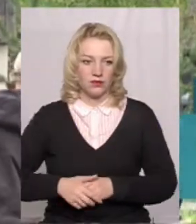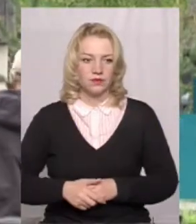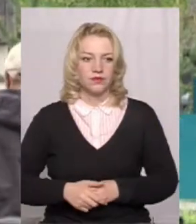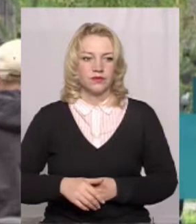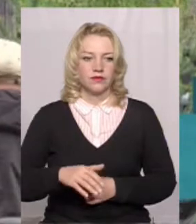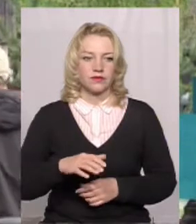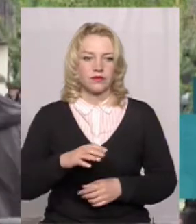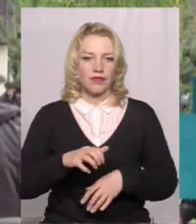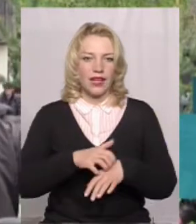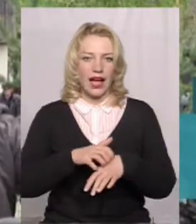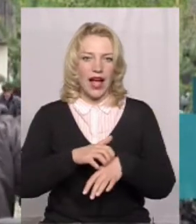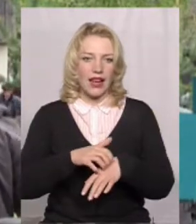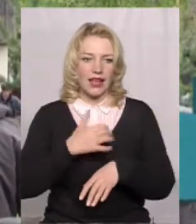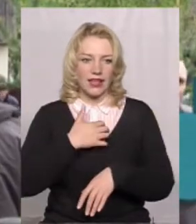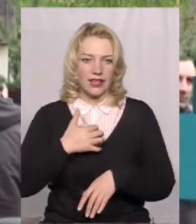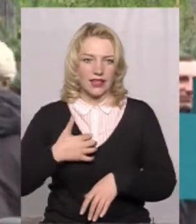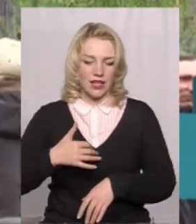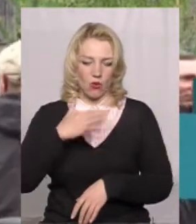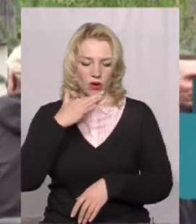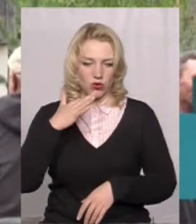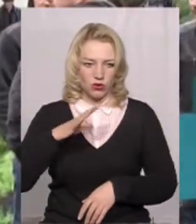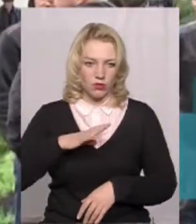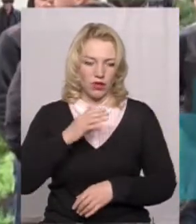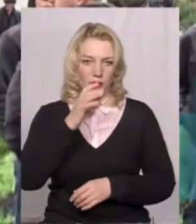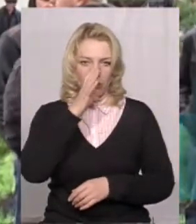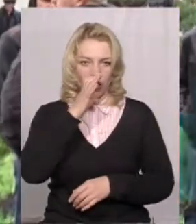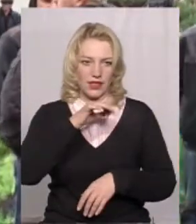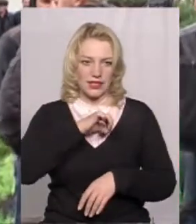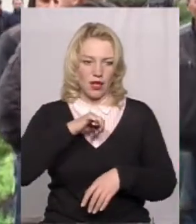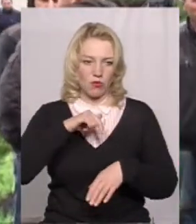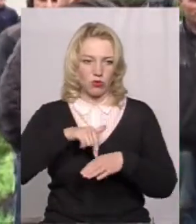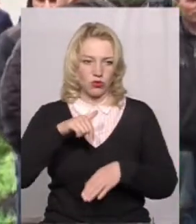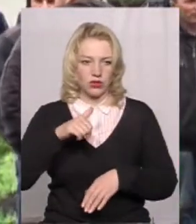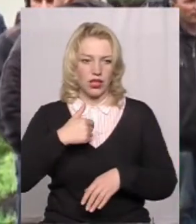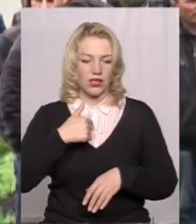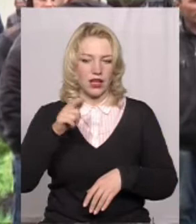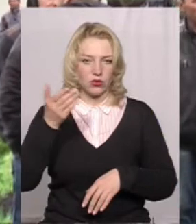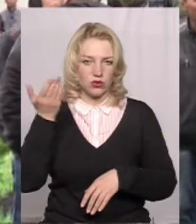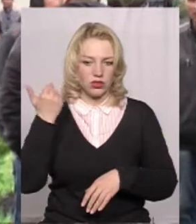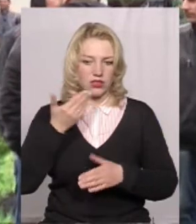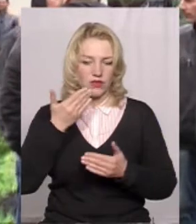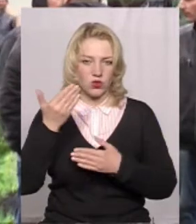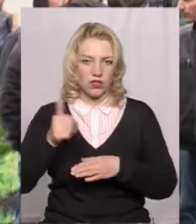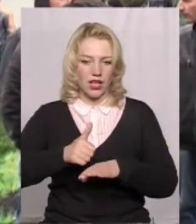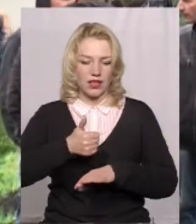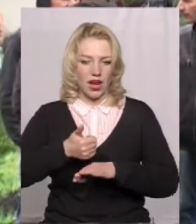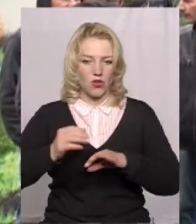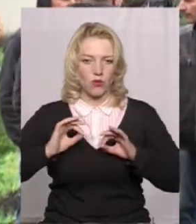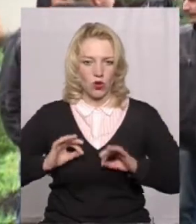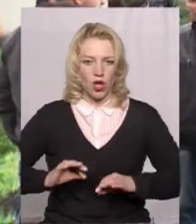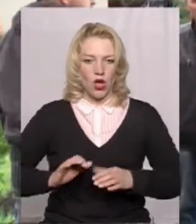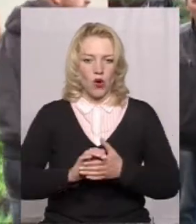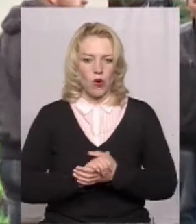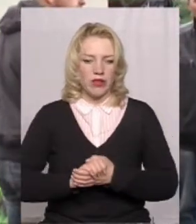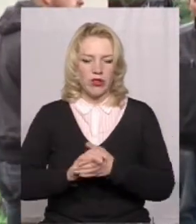алергія у багатьох було, погане самопочуття. Я тоді звернувся в Генеральну прокуратуру, в Комітет Верховної Ради з